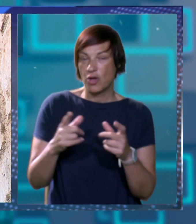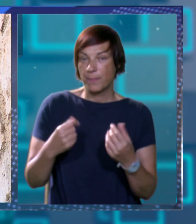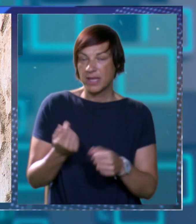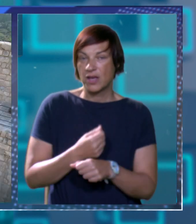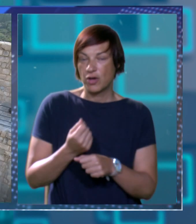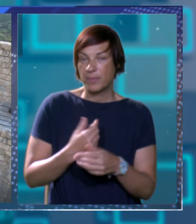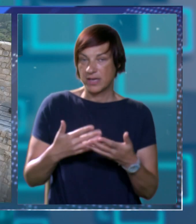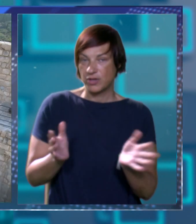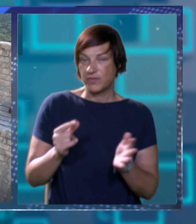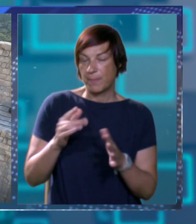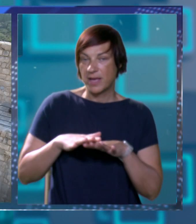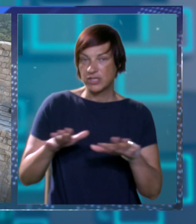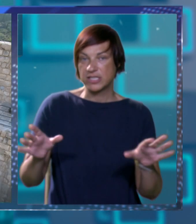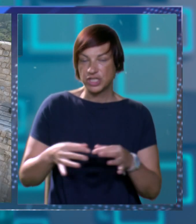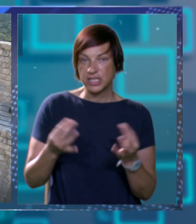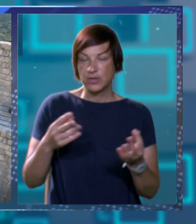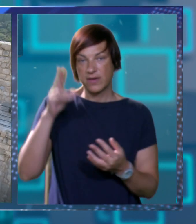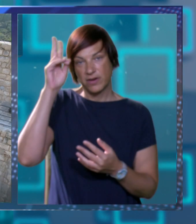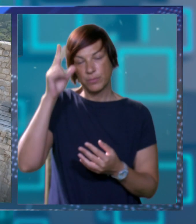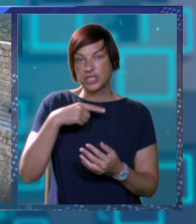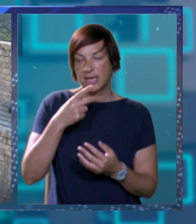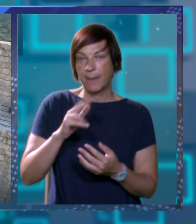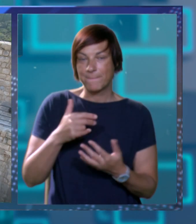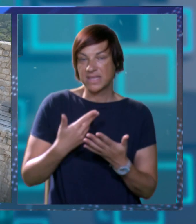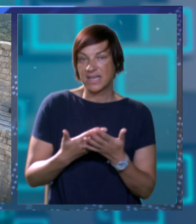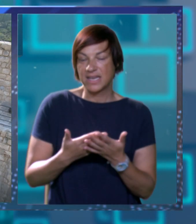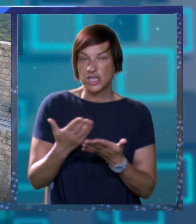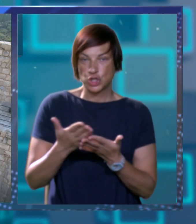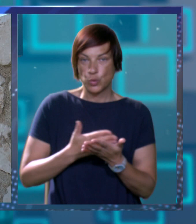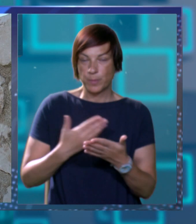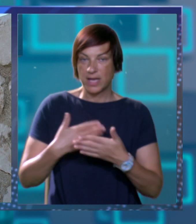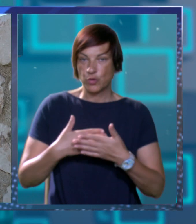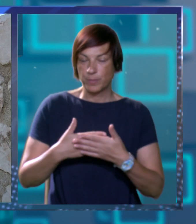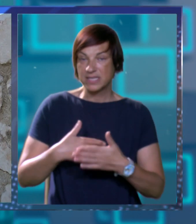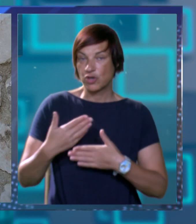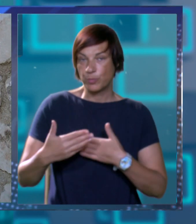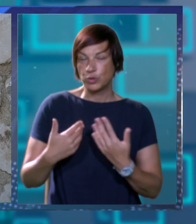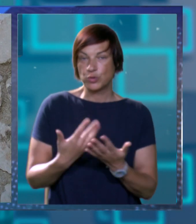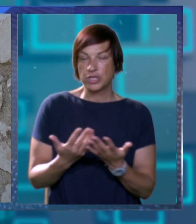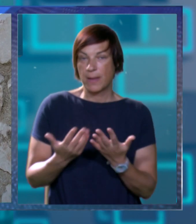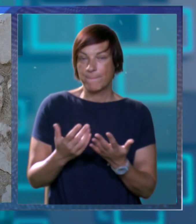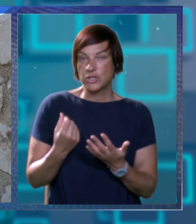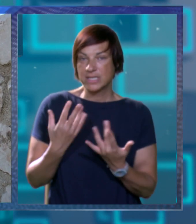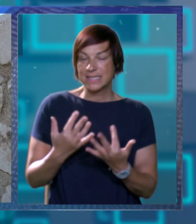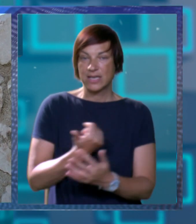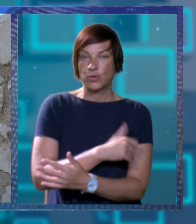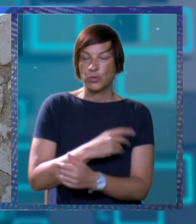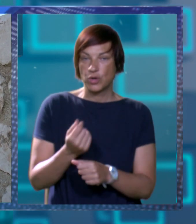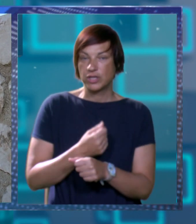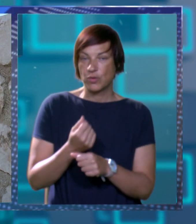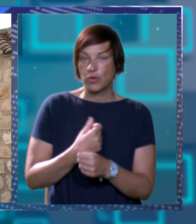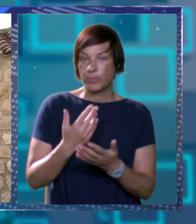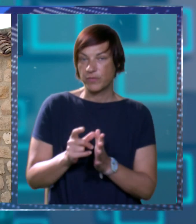kako se obnavam da se i otvare malo za širu javnost možete li nam najaviti imate li možda nešto u planu u bliskoj budućnosti možda čak i za koju godinu